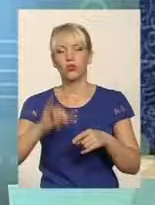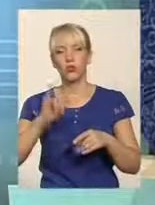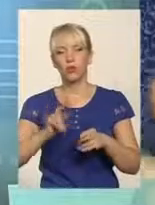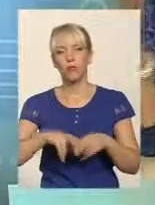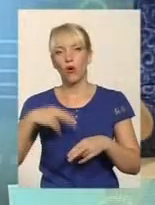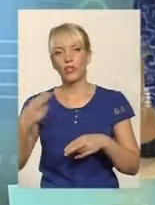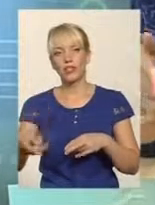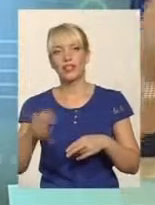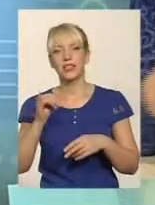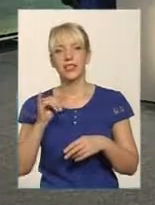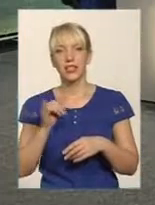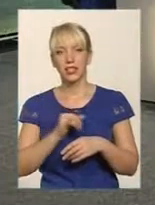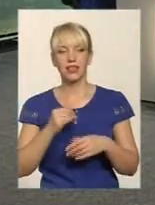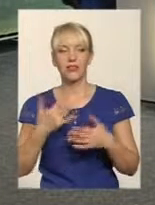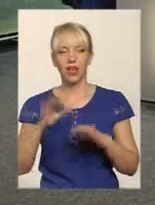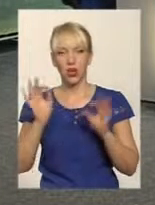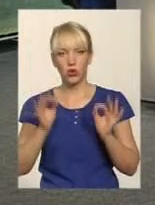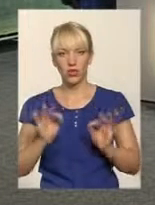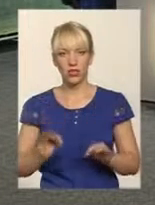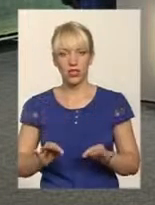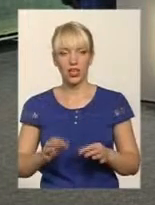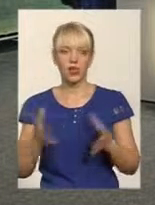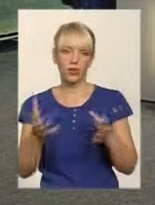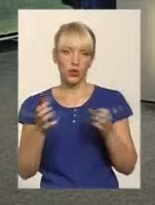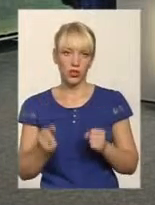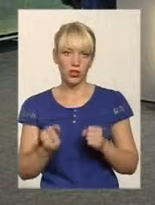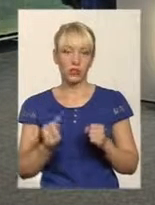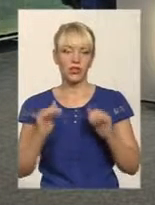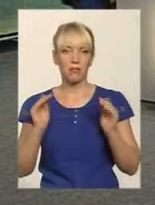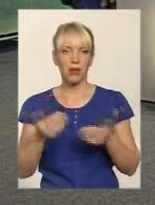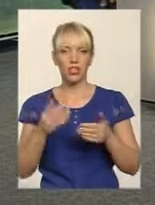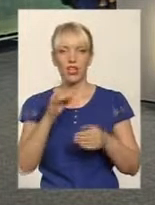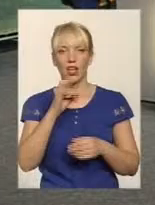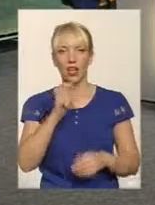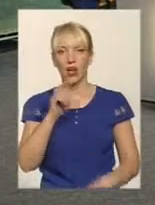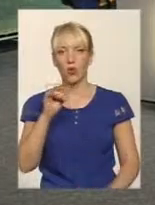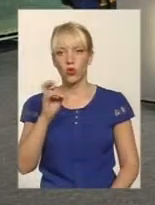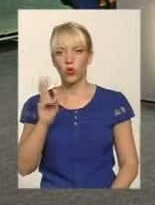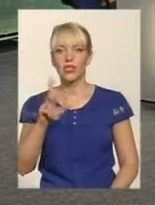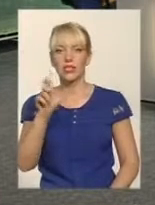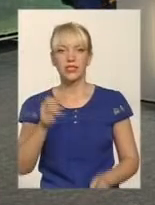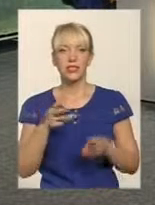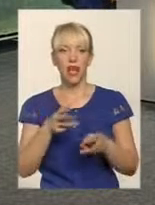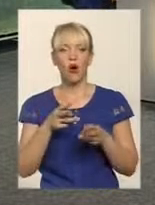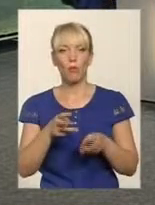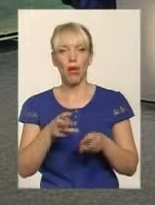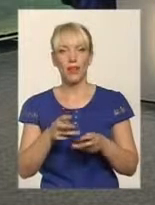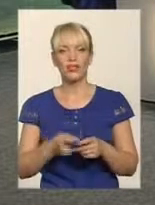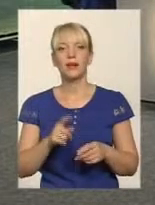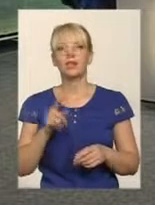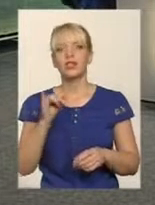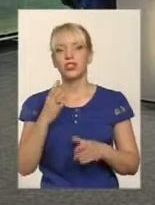погасити, і вже восени отримати і менші рахунки за опалення. І ще один